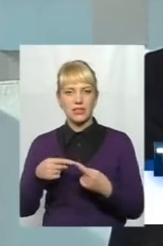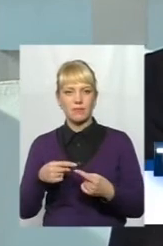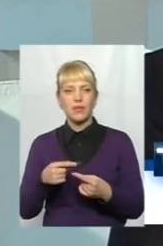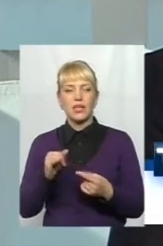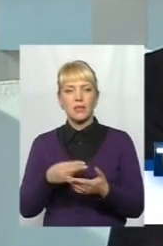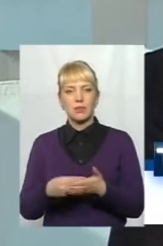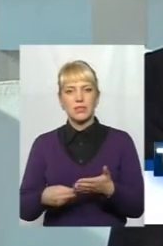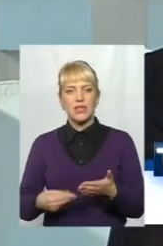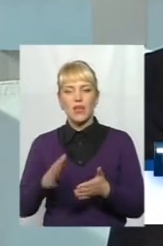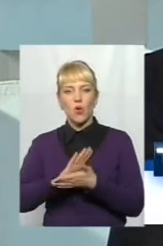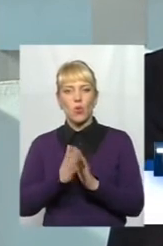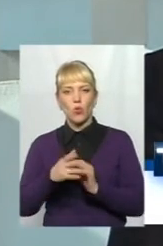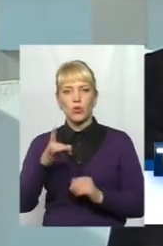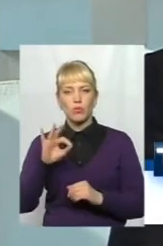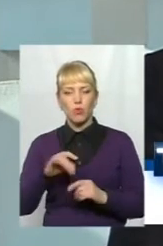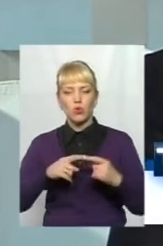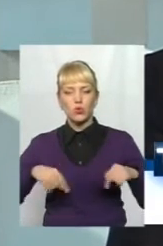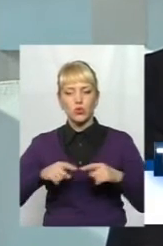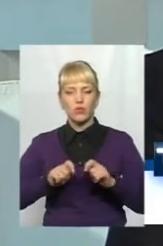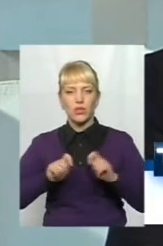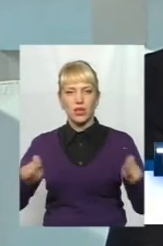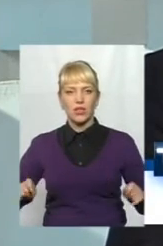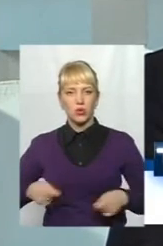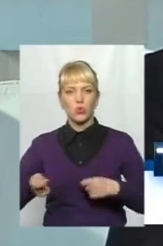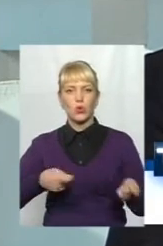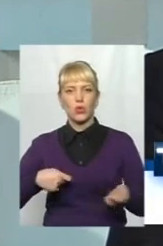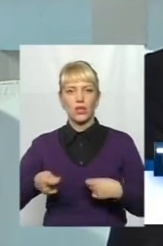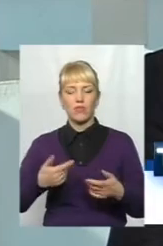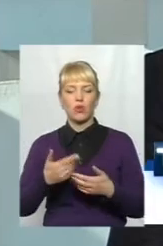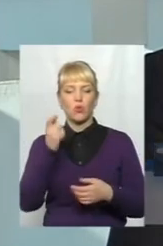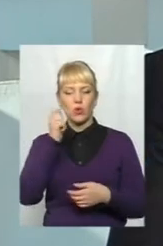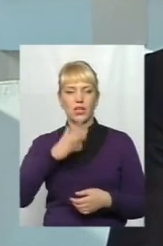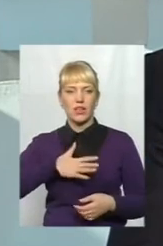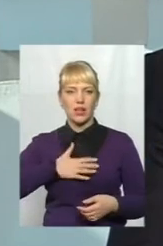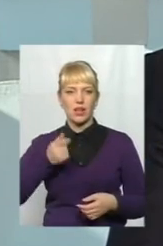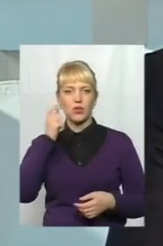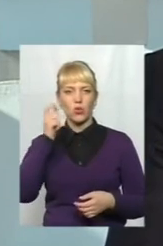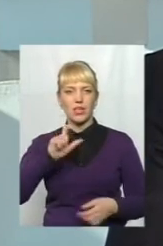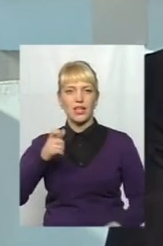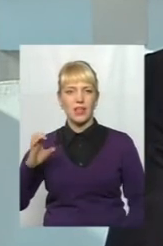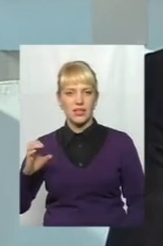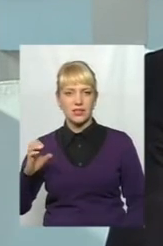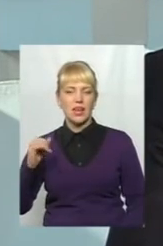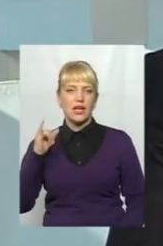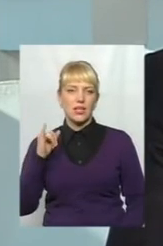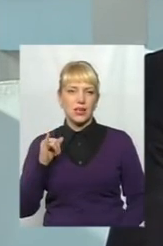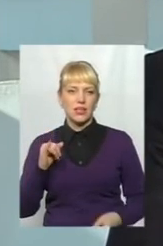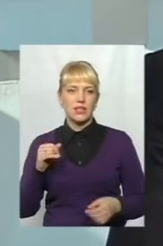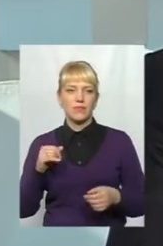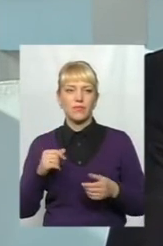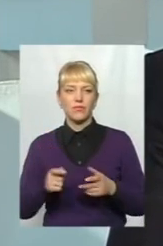підписанням угоди про зону відкритої торгівлі, Україна-Канада, Україна-Європейський Союз, з